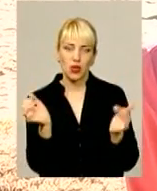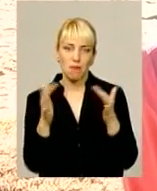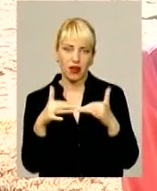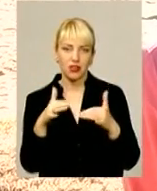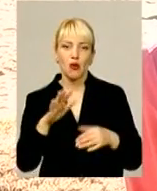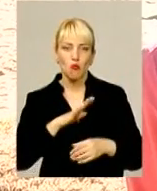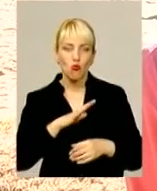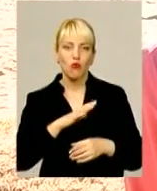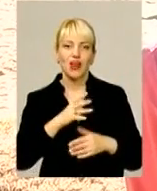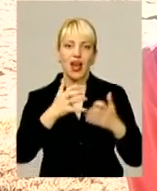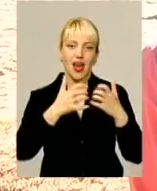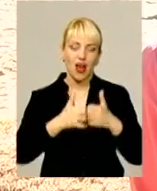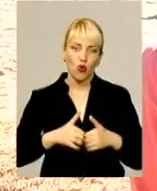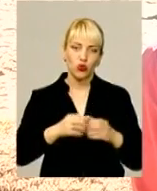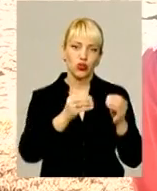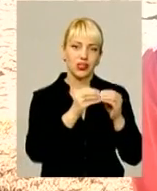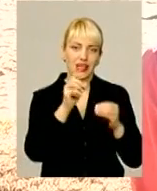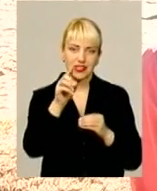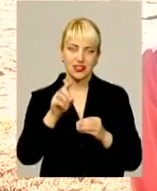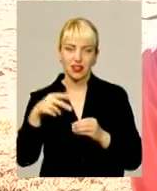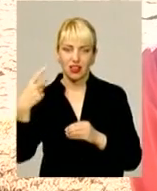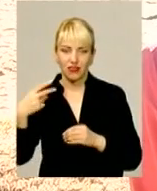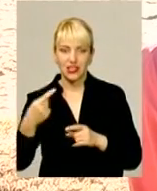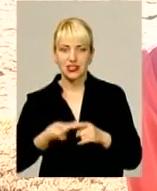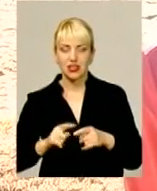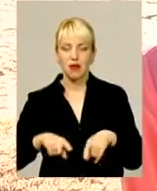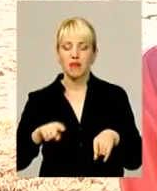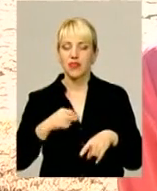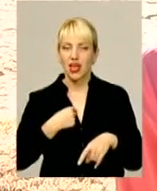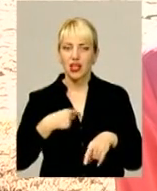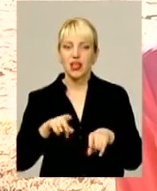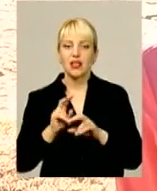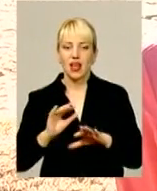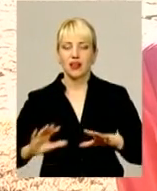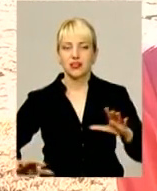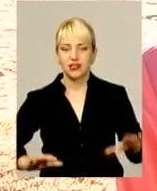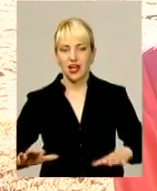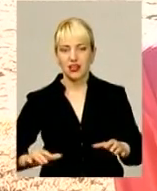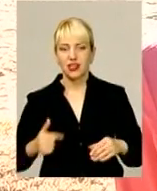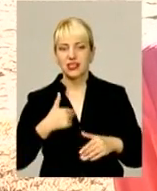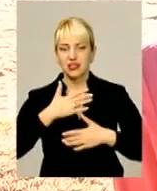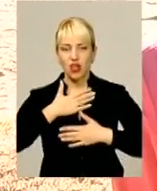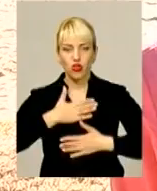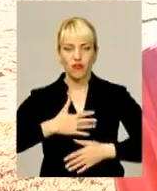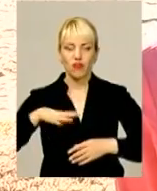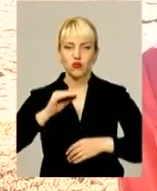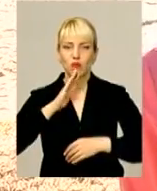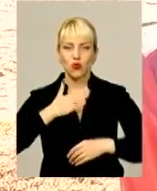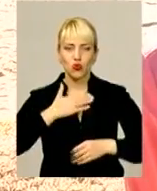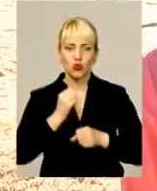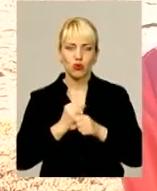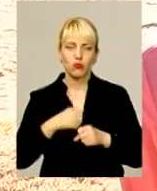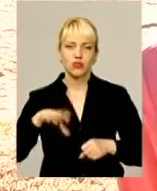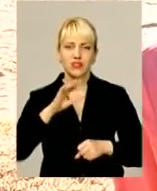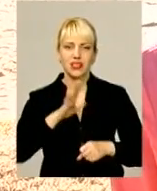рахунок 10-20, це настільки мене, як тренеру, задовольнило. Всю мою роботу, всі